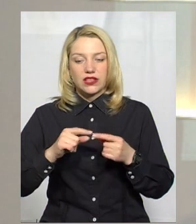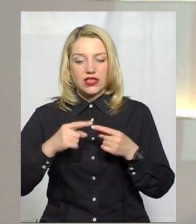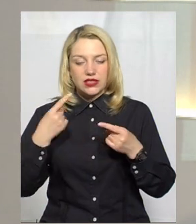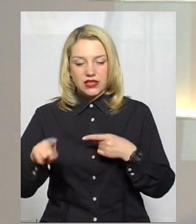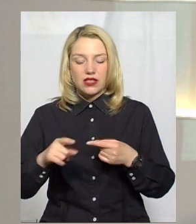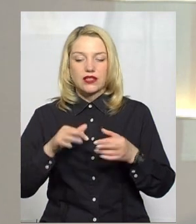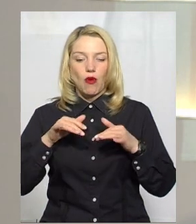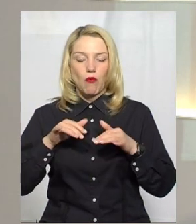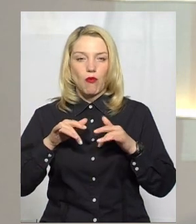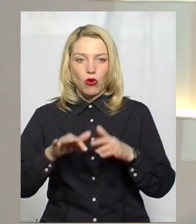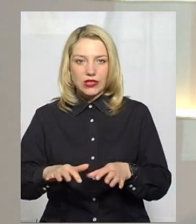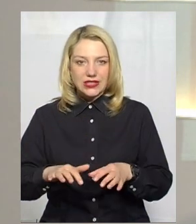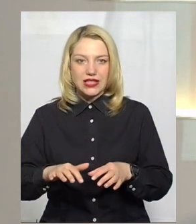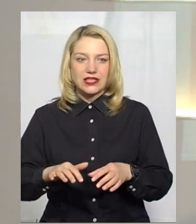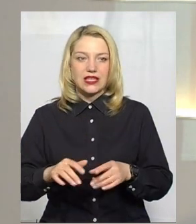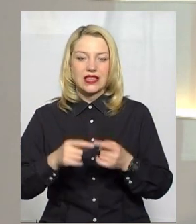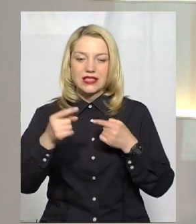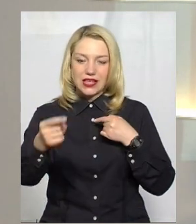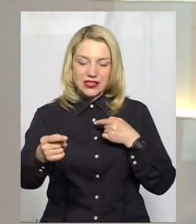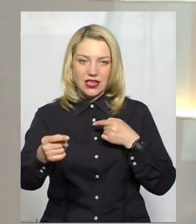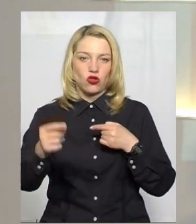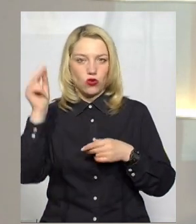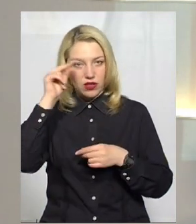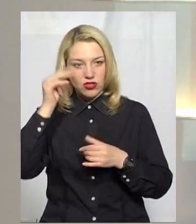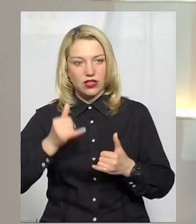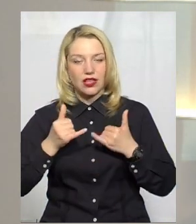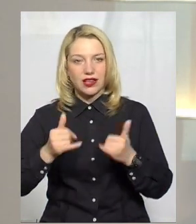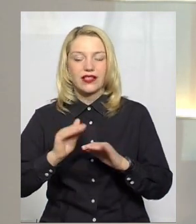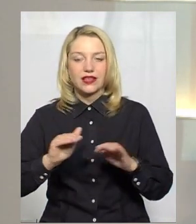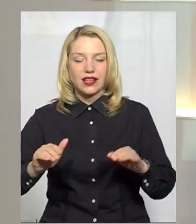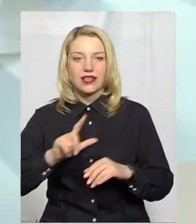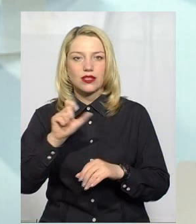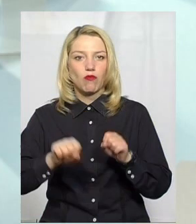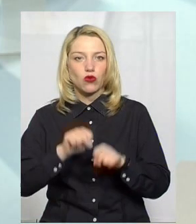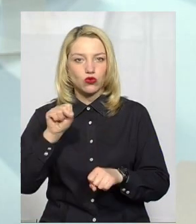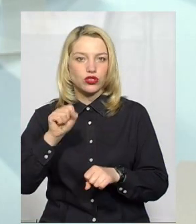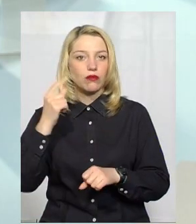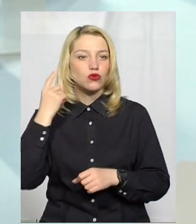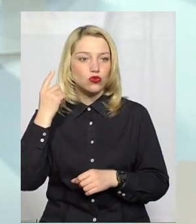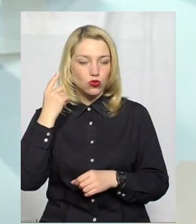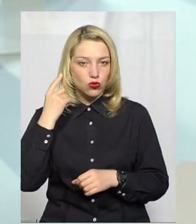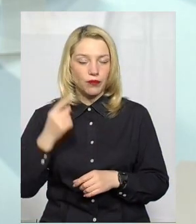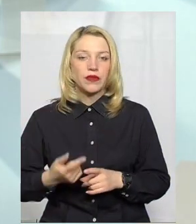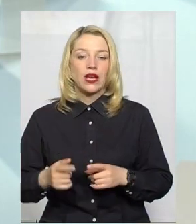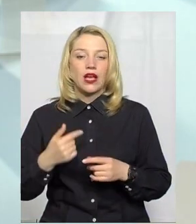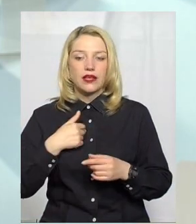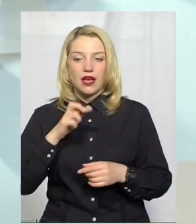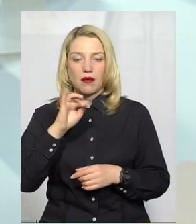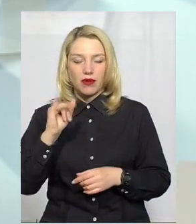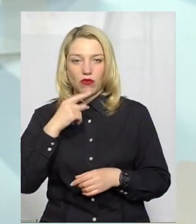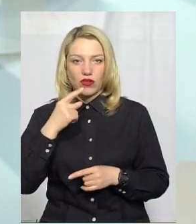навчання для дітей з порушенням слуху? Я би говорила про те, що